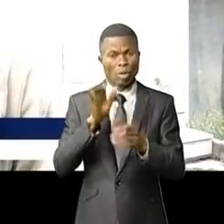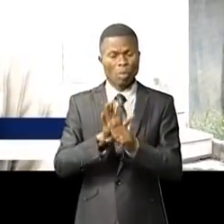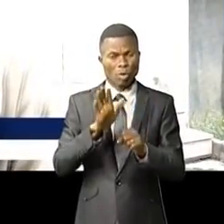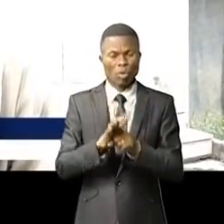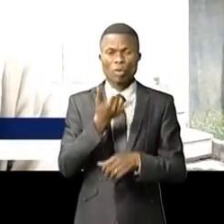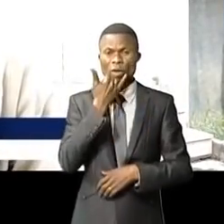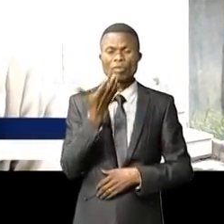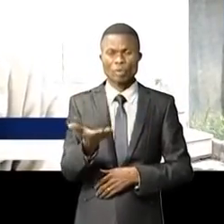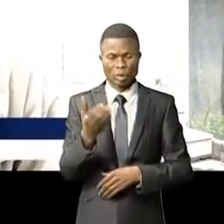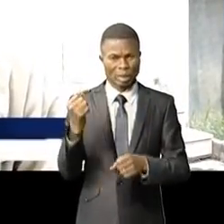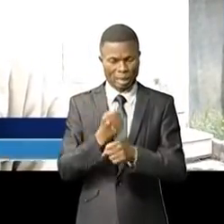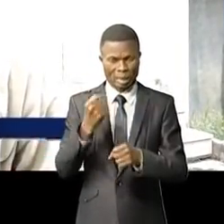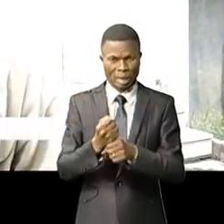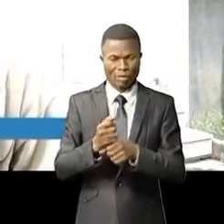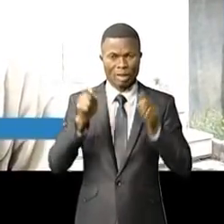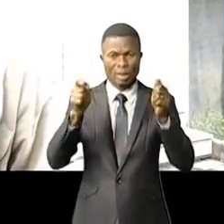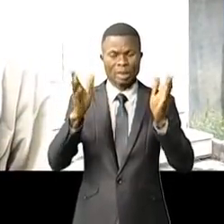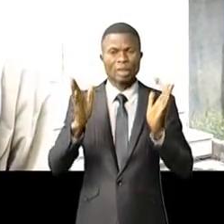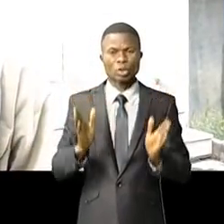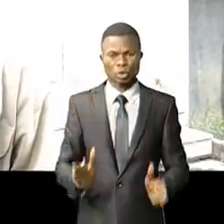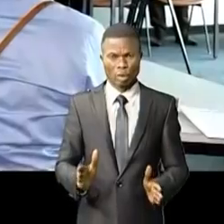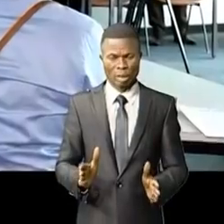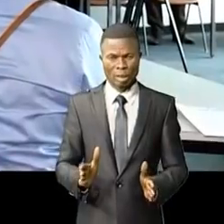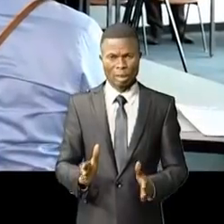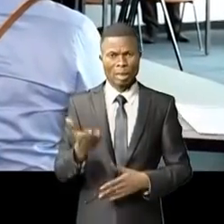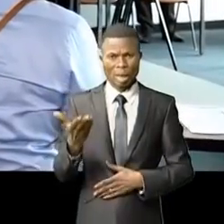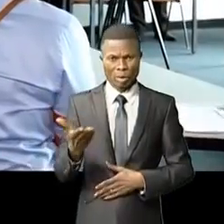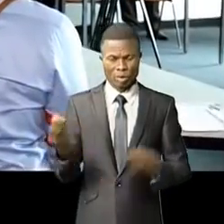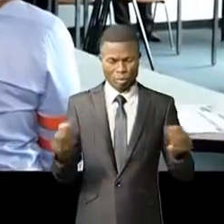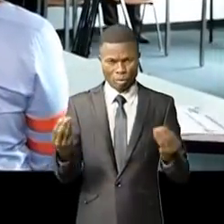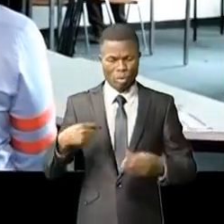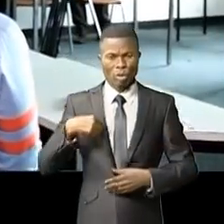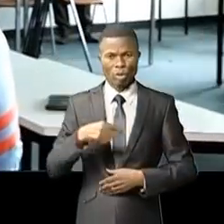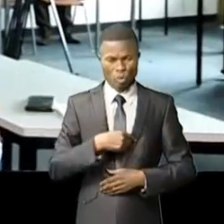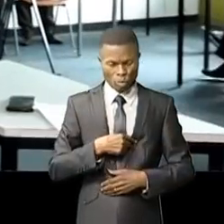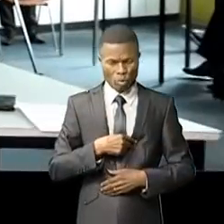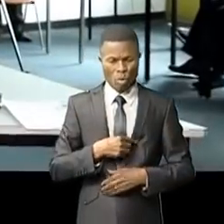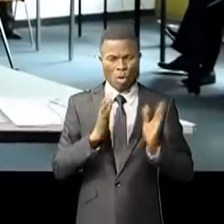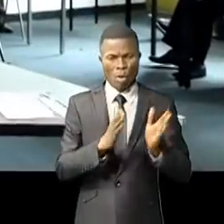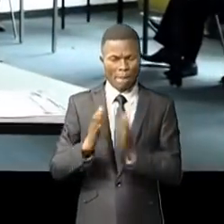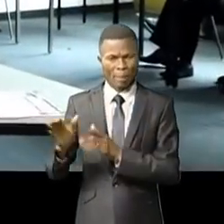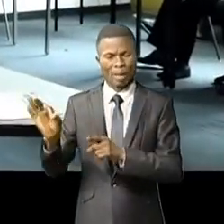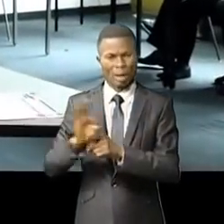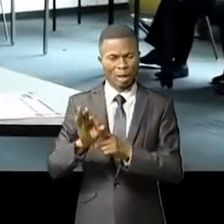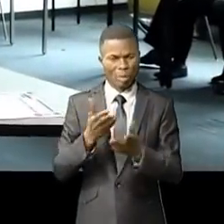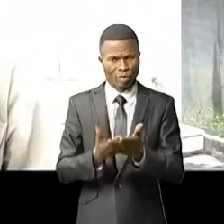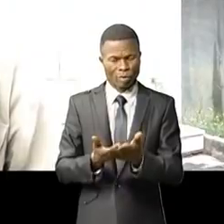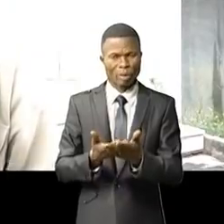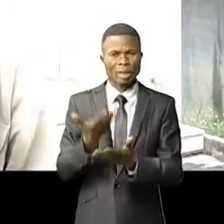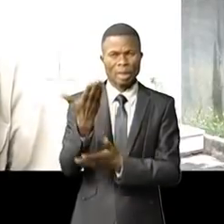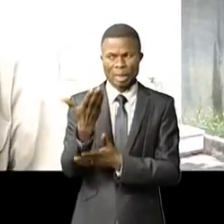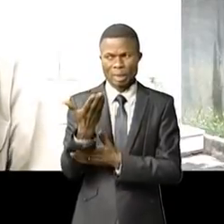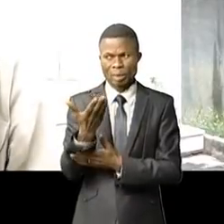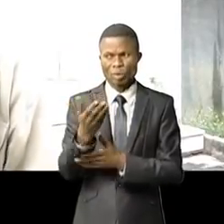carence dans le chef des récipiendaires, c'est comme ça que nous nous sommes employés à appeler les ABC